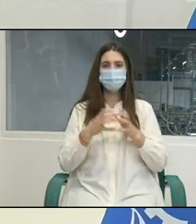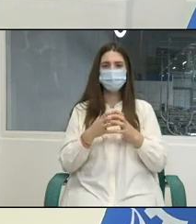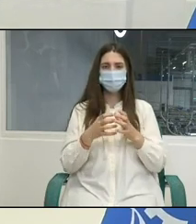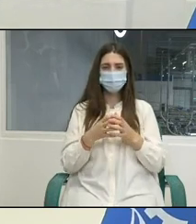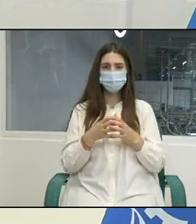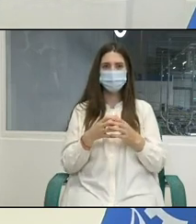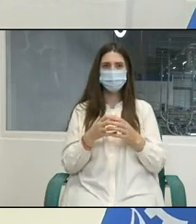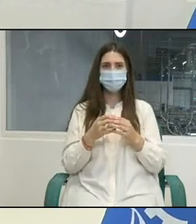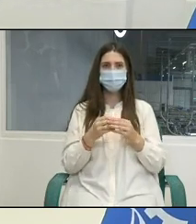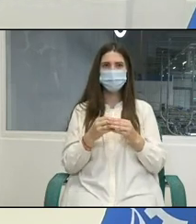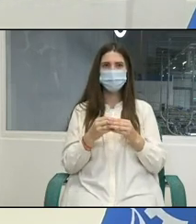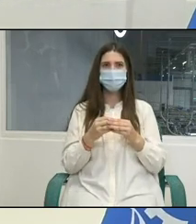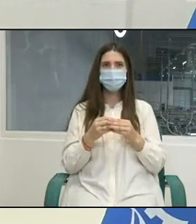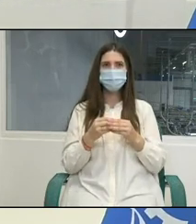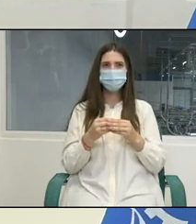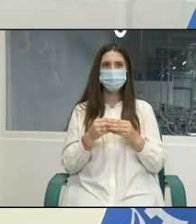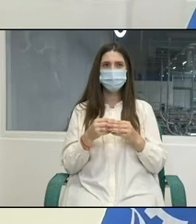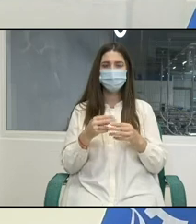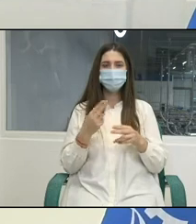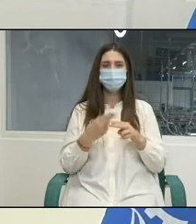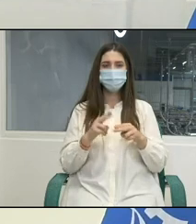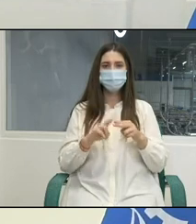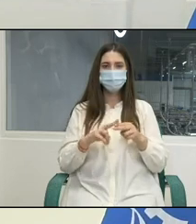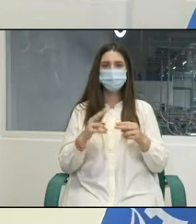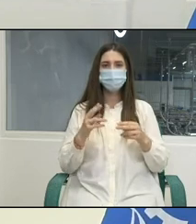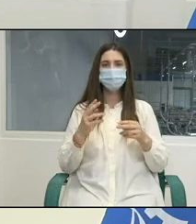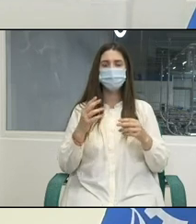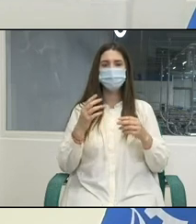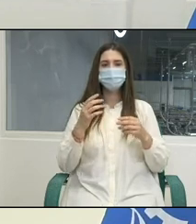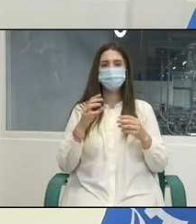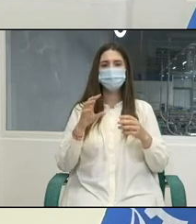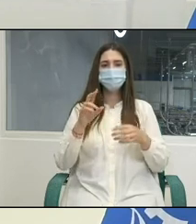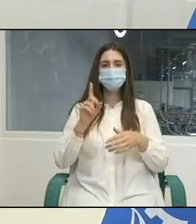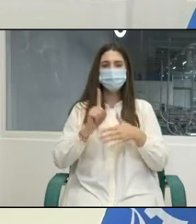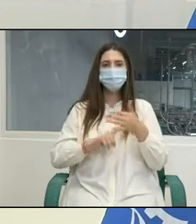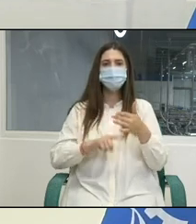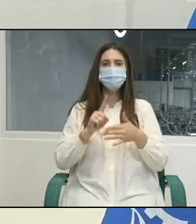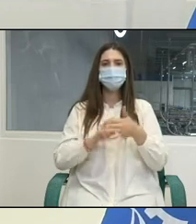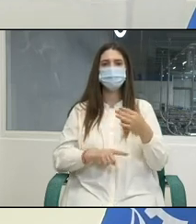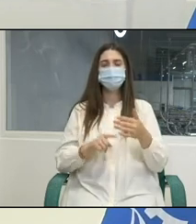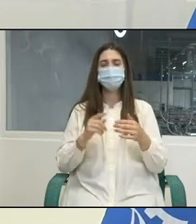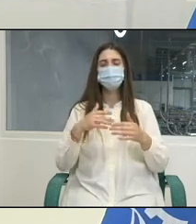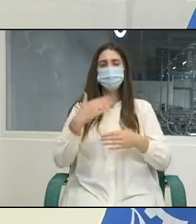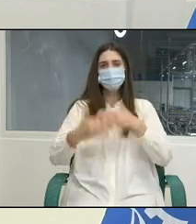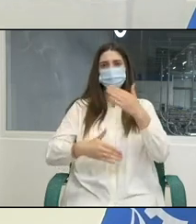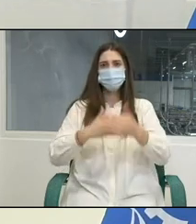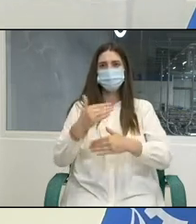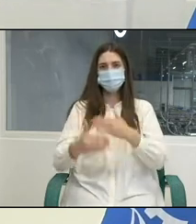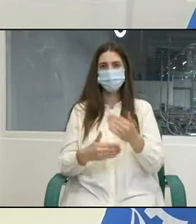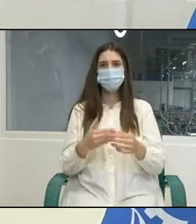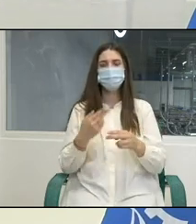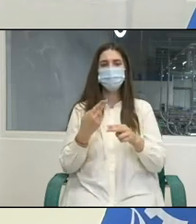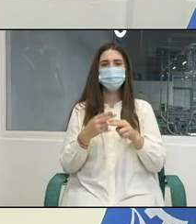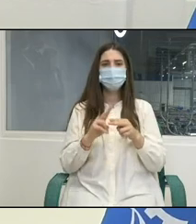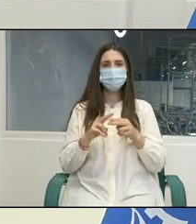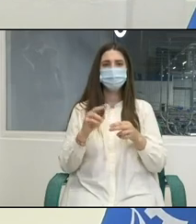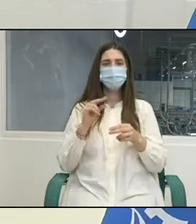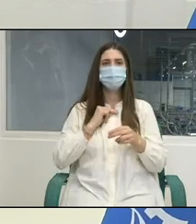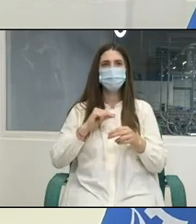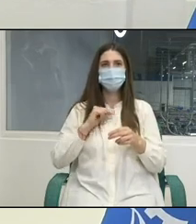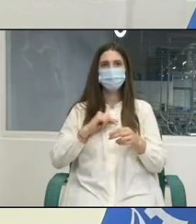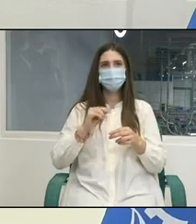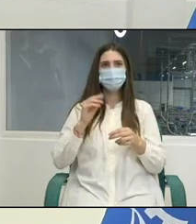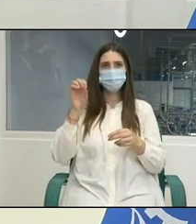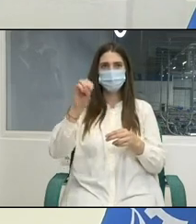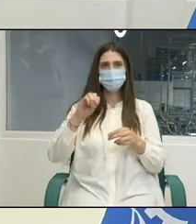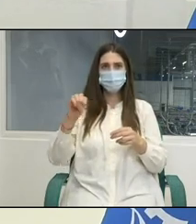frămăm gratitudine pentru susțirea continuă pe care o primim din partea Organizației Internaționale a Muncii,